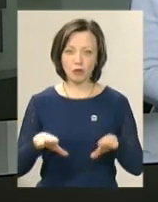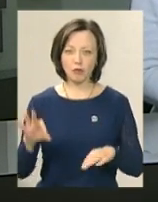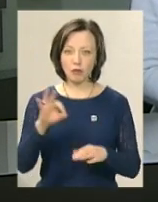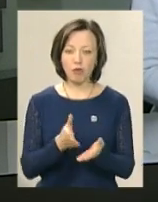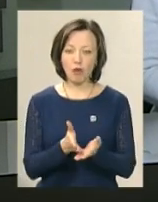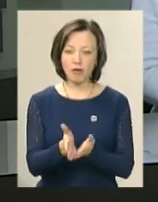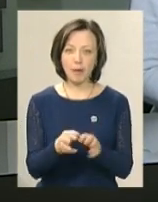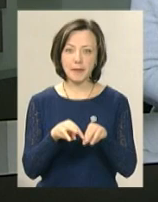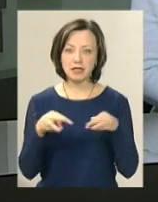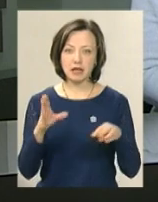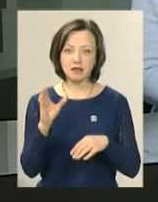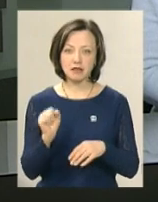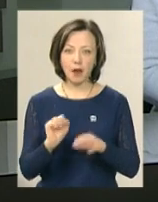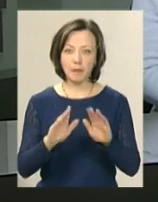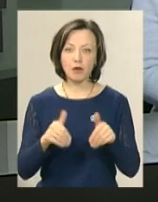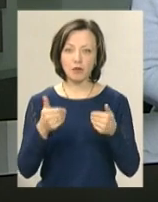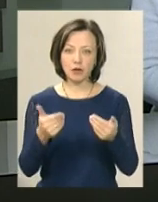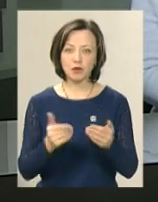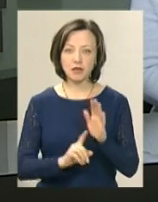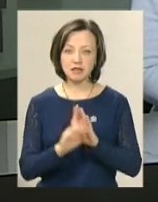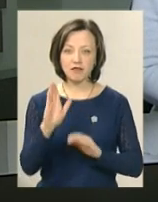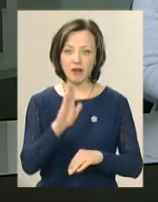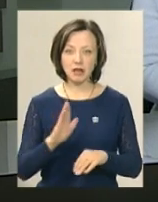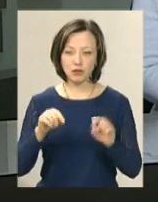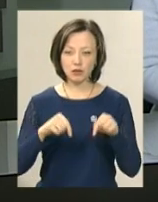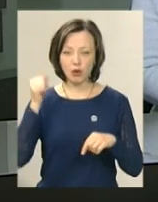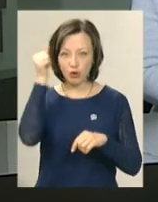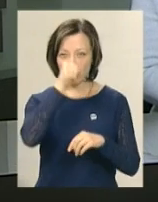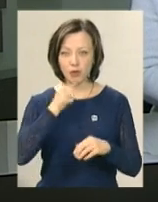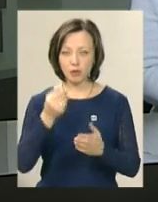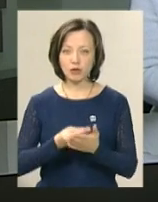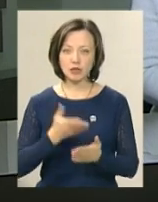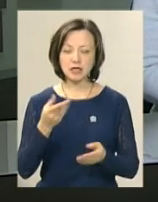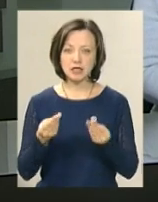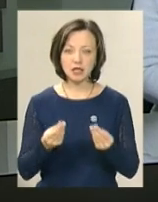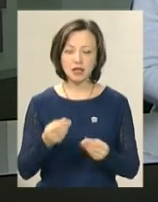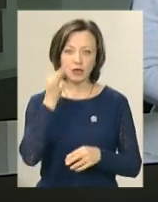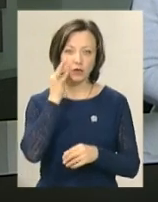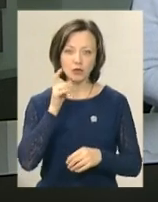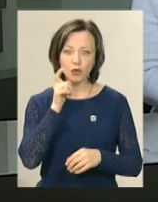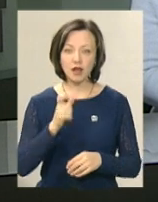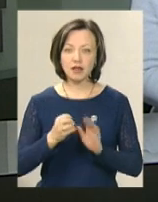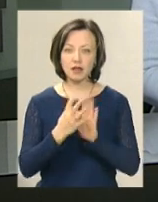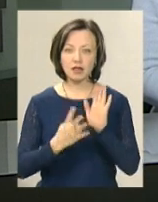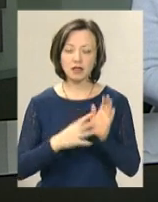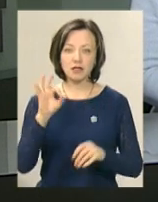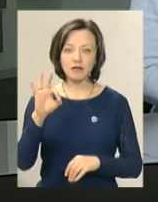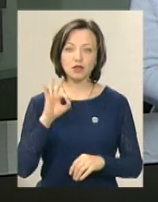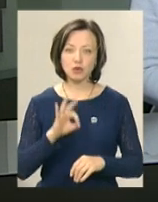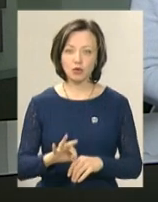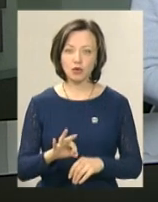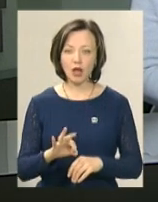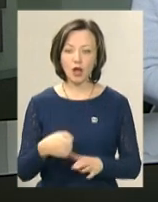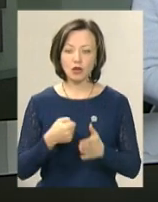профільного міністерства, який пропонує з вересня цього року підвищити ціни на солодкий продукт на 19 відсотків,